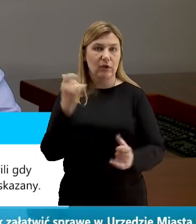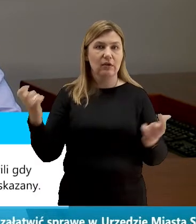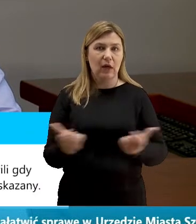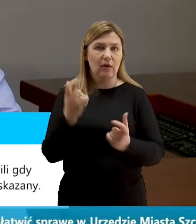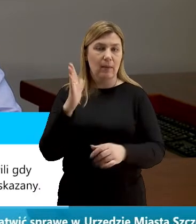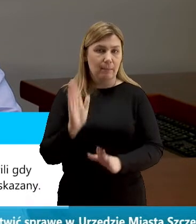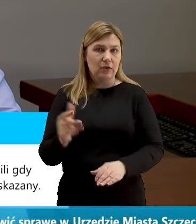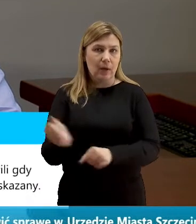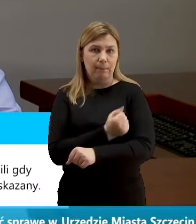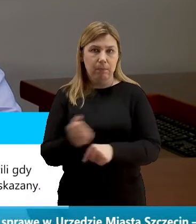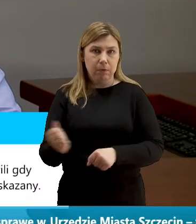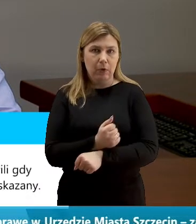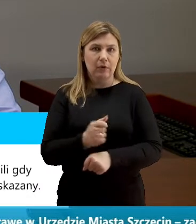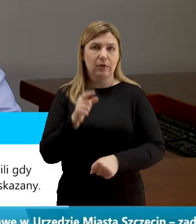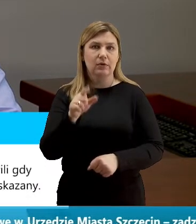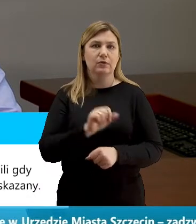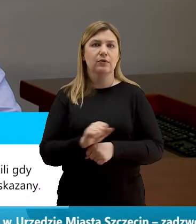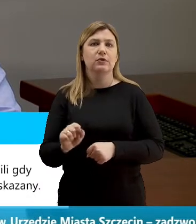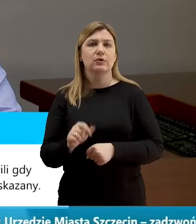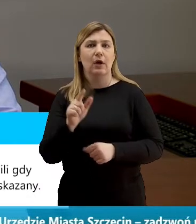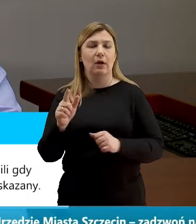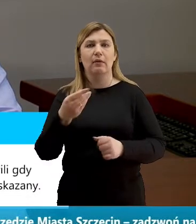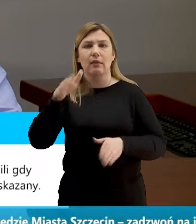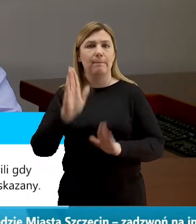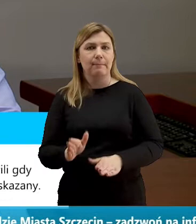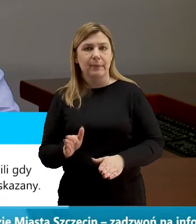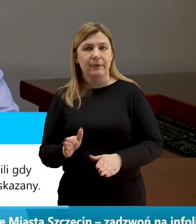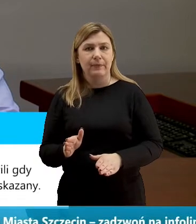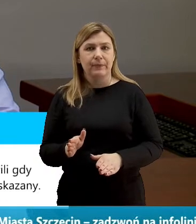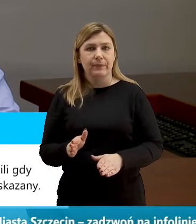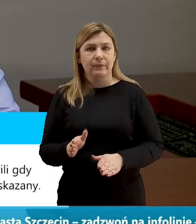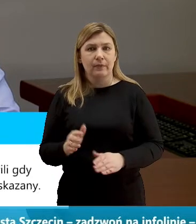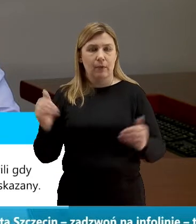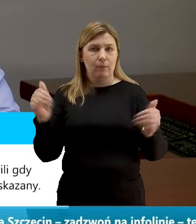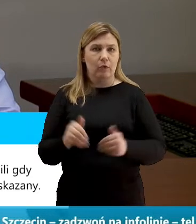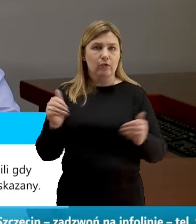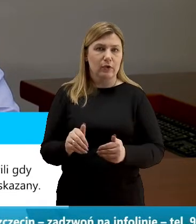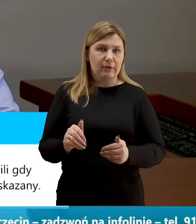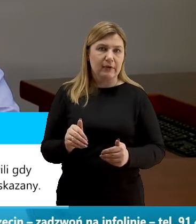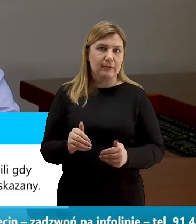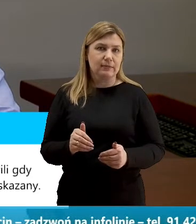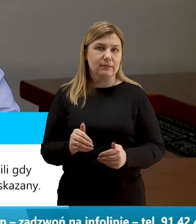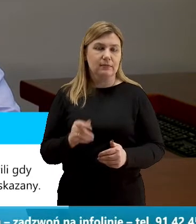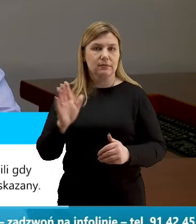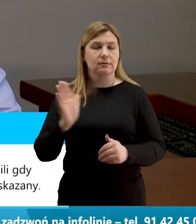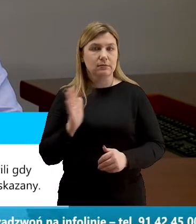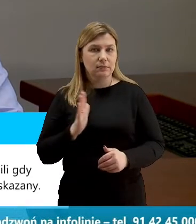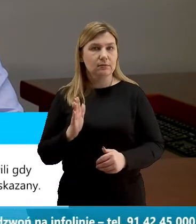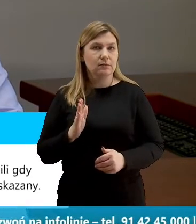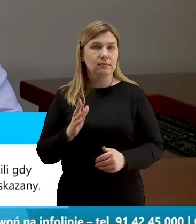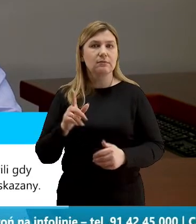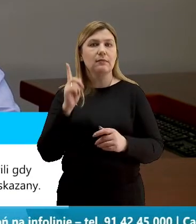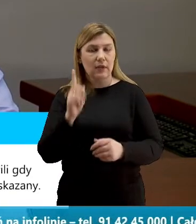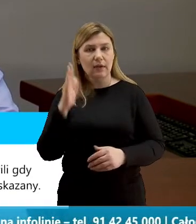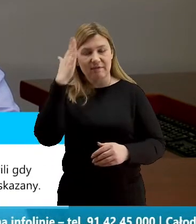tyle poważny, że funkcjonowanie tego typu obiektów nie będzie już możliwe czy bezpieczne. Choć